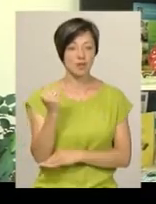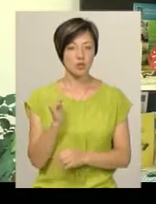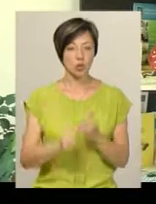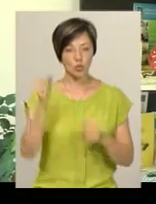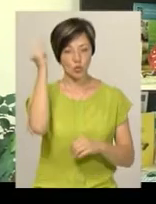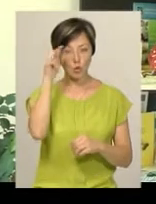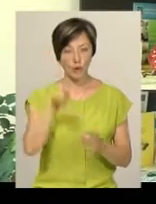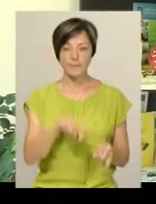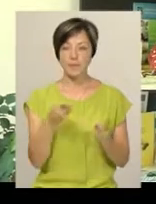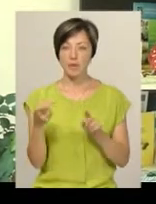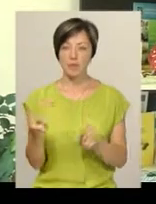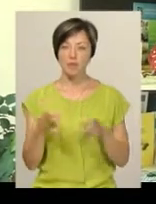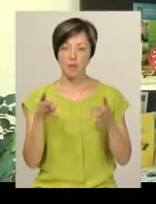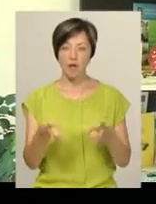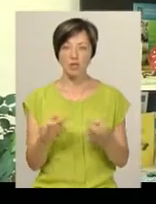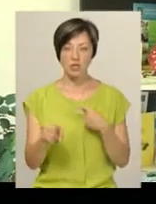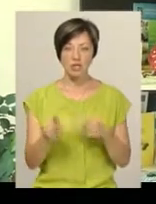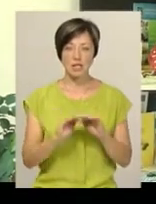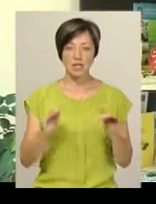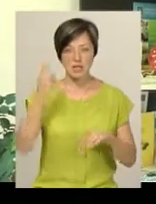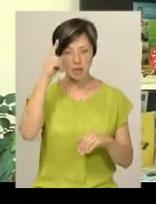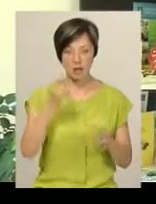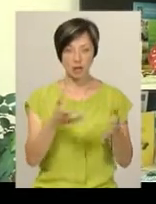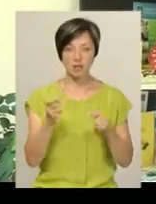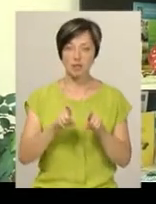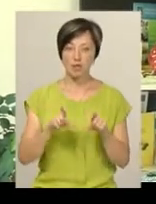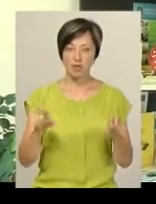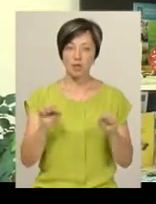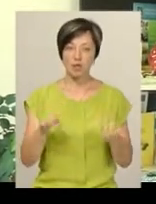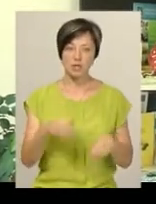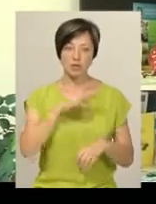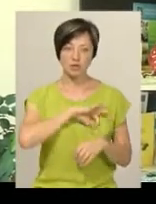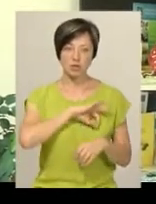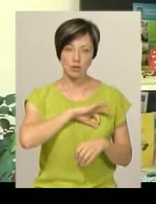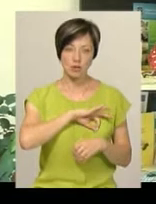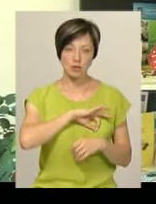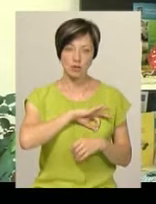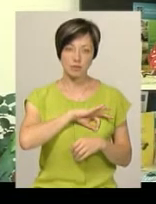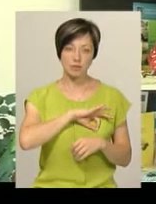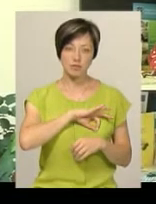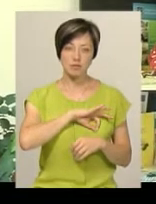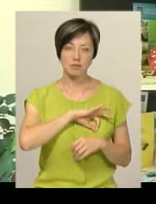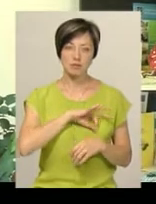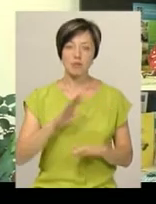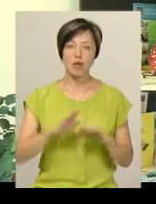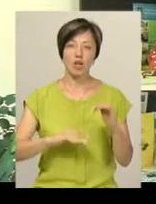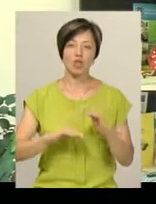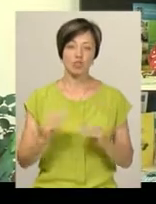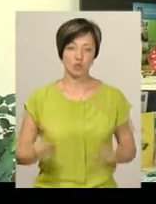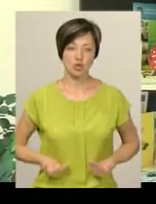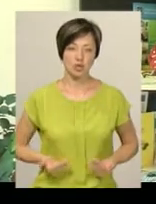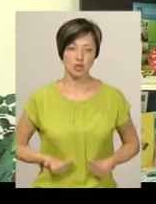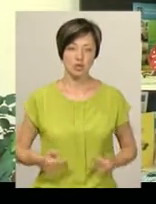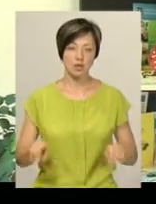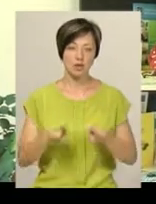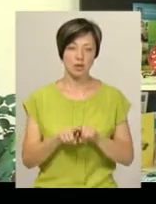переходити плавно в інший, щоб діти знання, які отримують в закладі, могли засовувати в практичному житті. Також